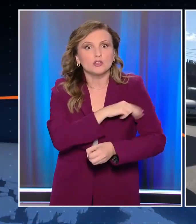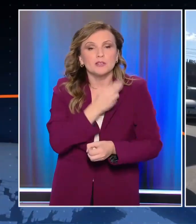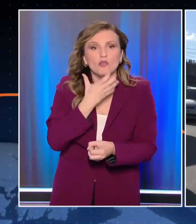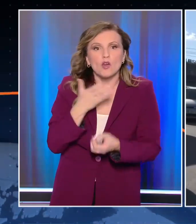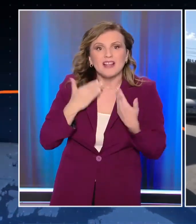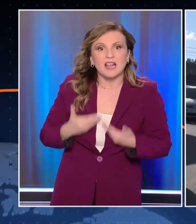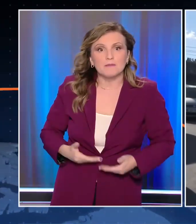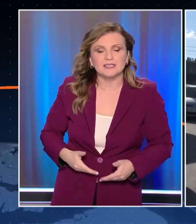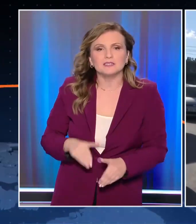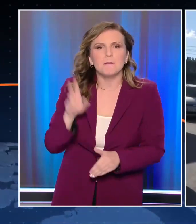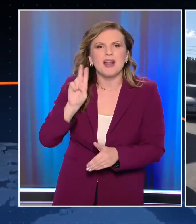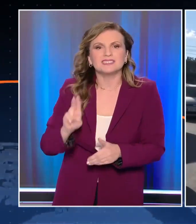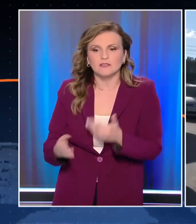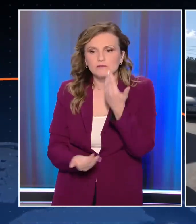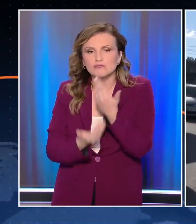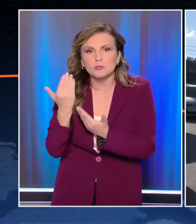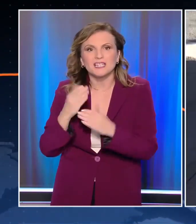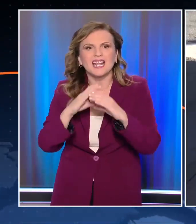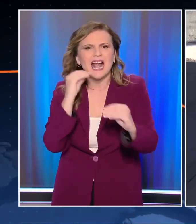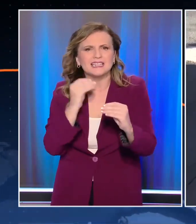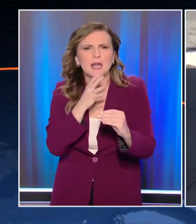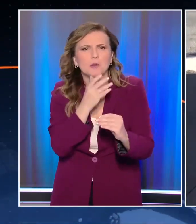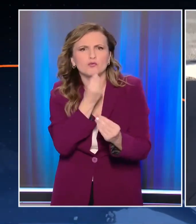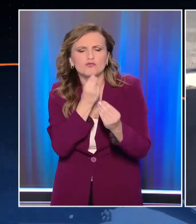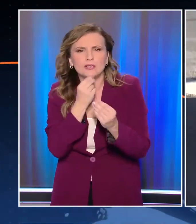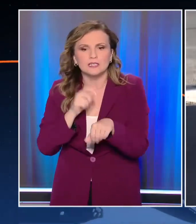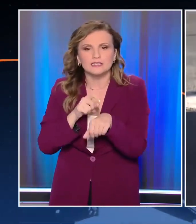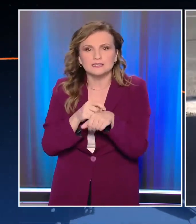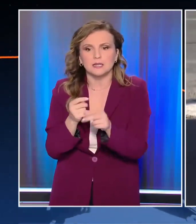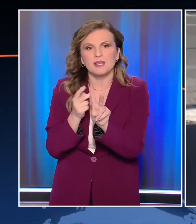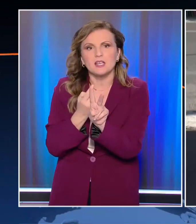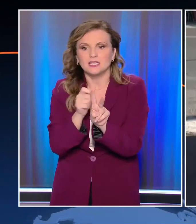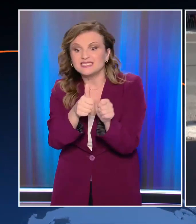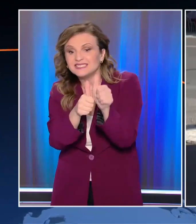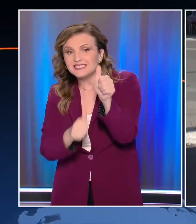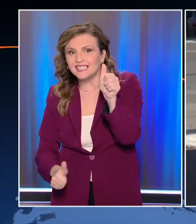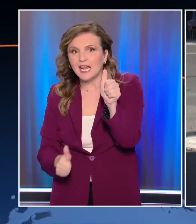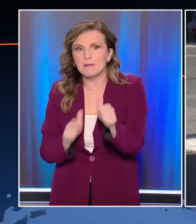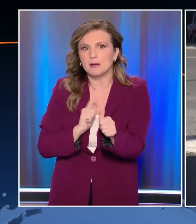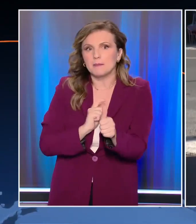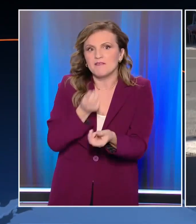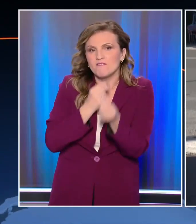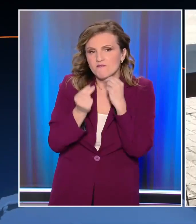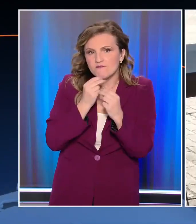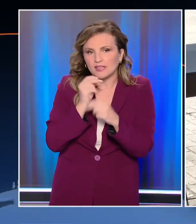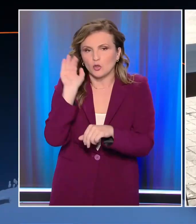ξημερώματα Παρασκευής έξω από Καντίνα, όπου το θύμα λογομάχησε με έναν 19χρονο και έναν 26χρονο για τη σειρά.